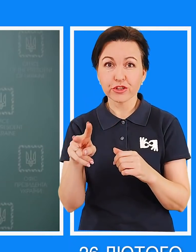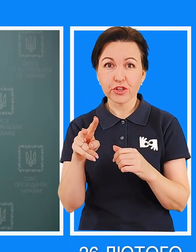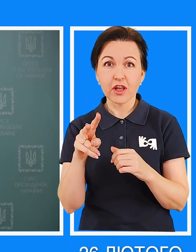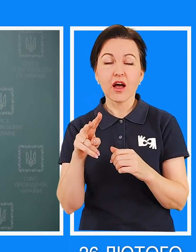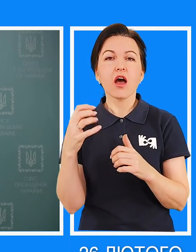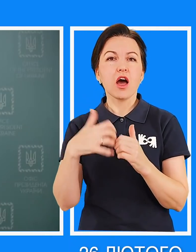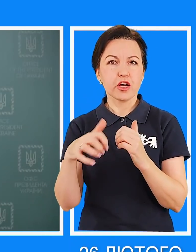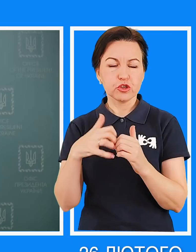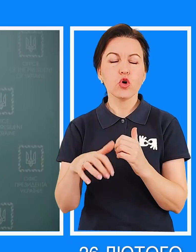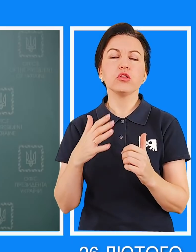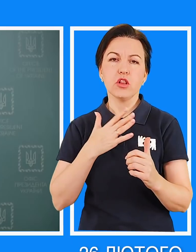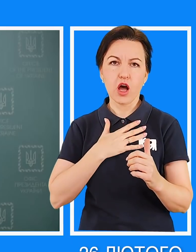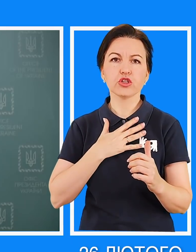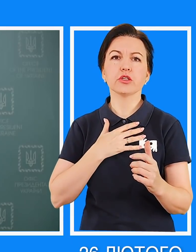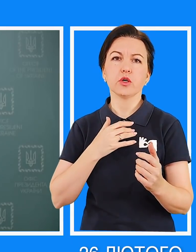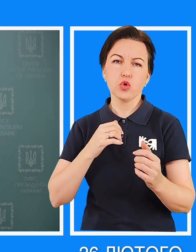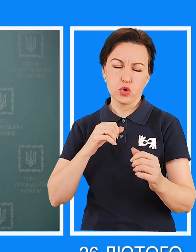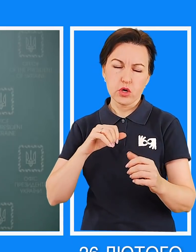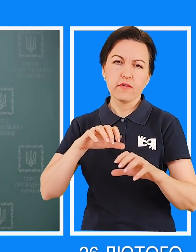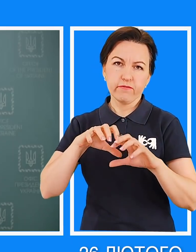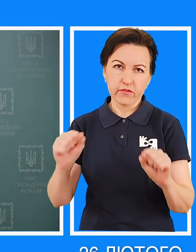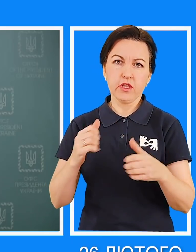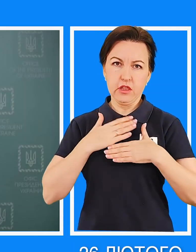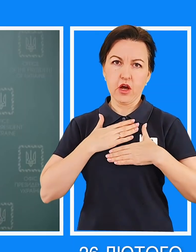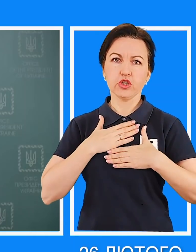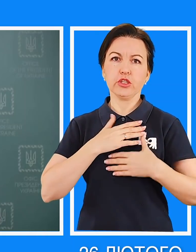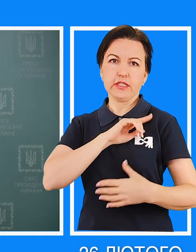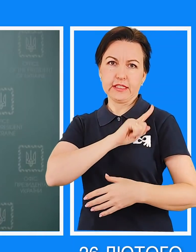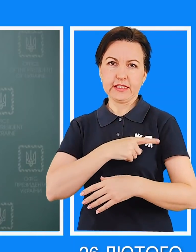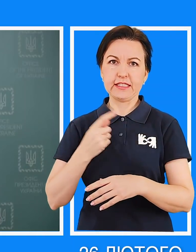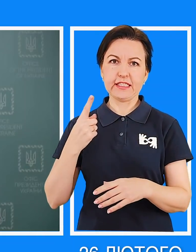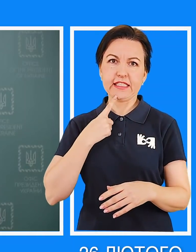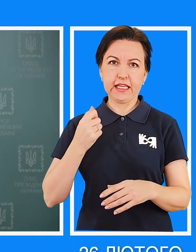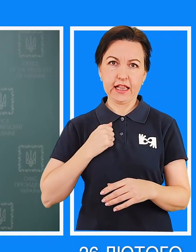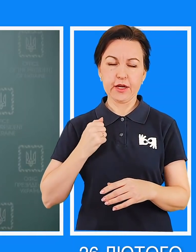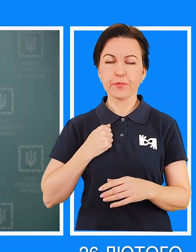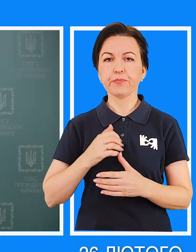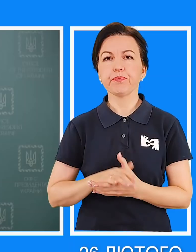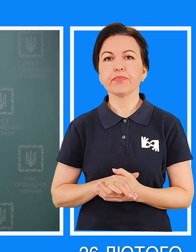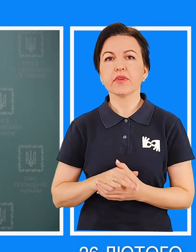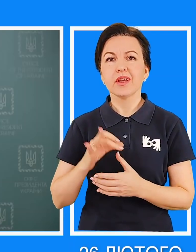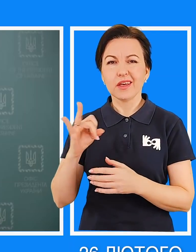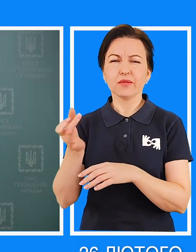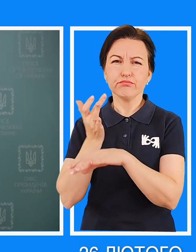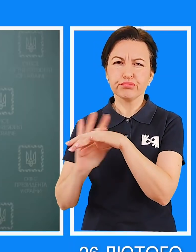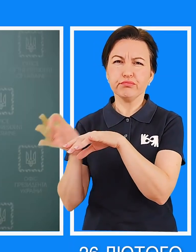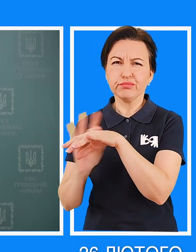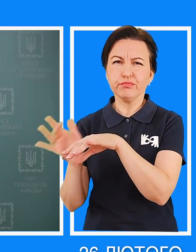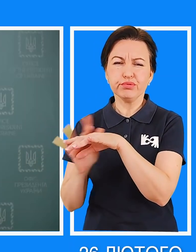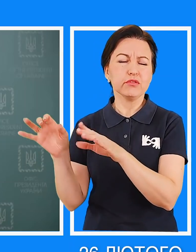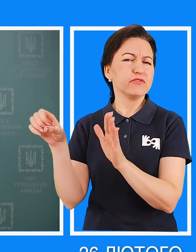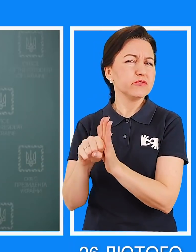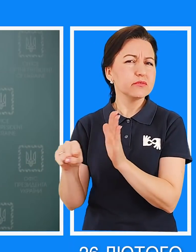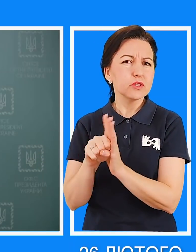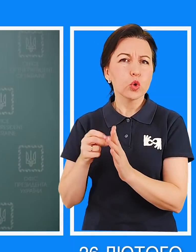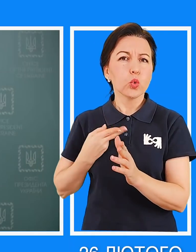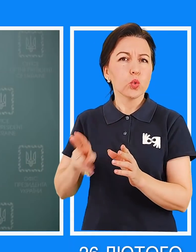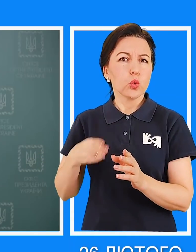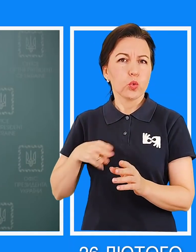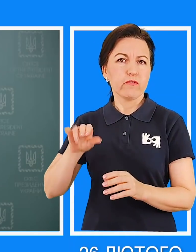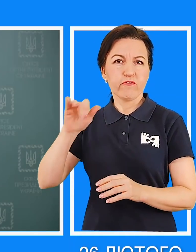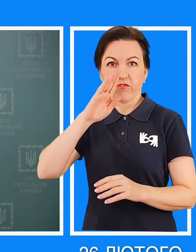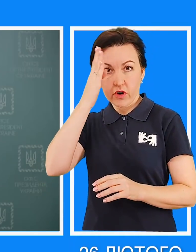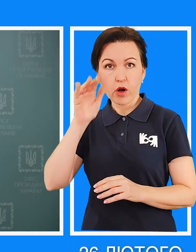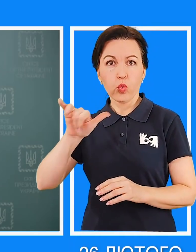Херсоном, я думаю, всі бачили. Херсон тримають наші сили, наносять втрати